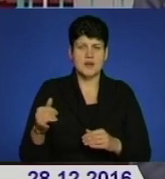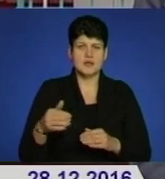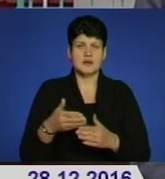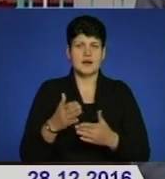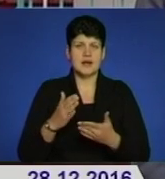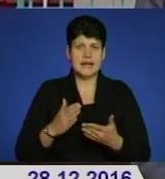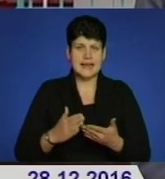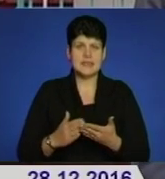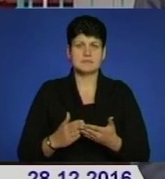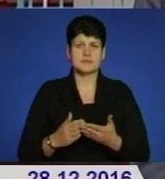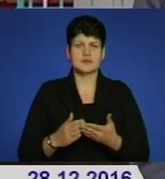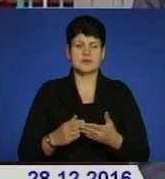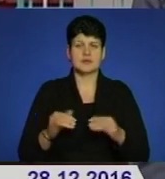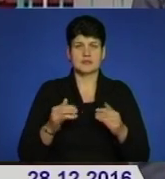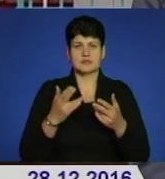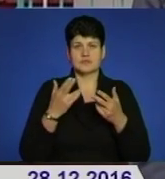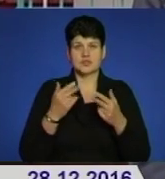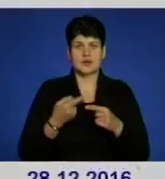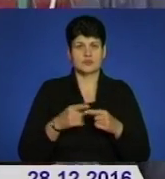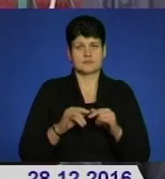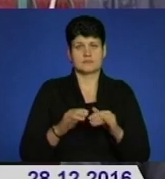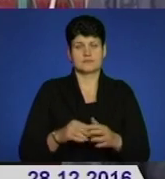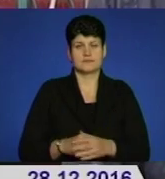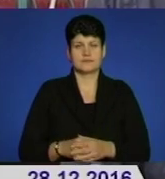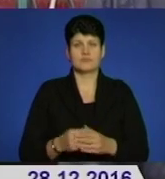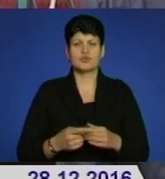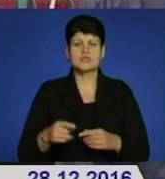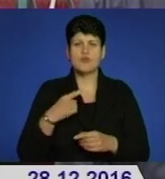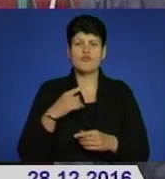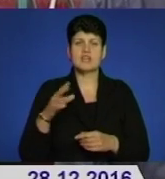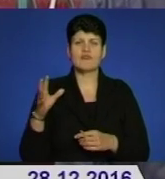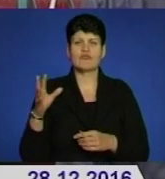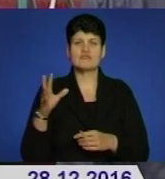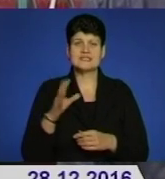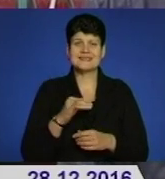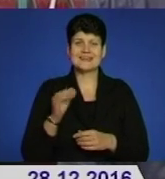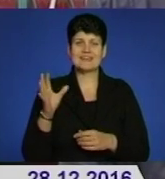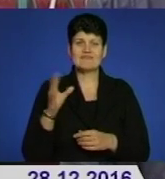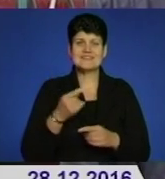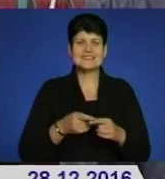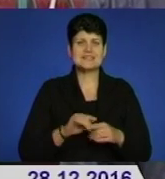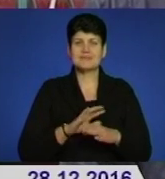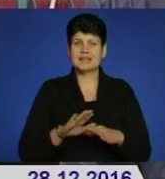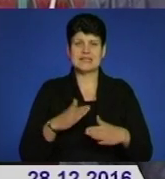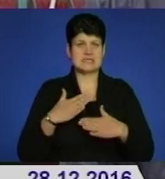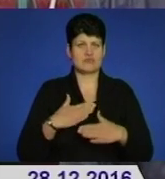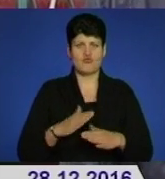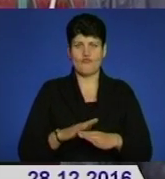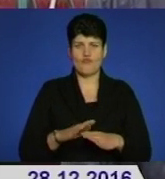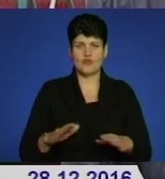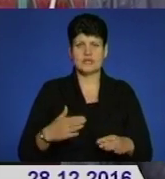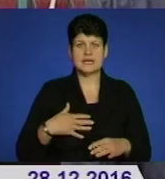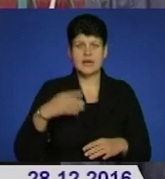хліб, і, звичайно, це не добре. Про це говорять всі, і всі цим не задоволені. І я думаю, що